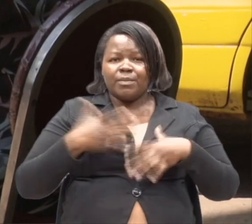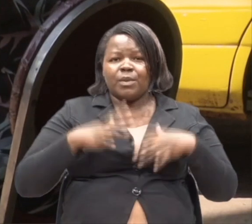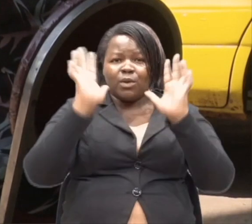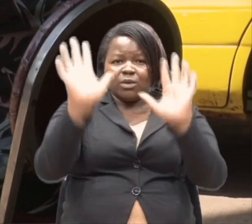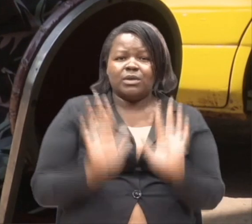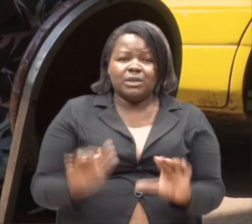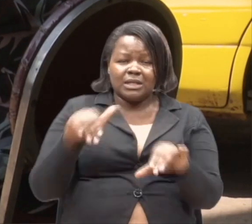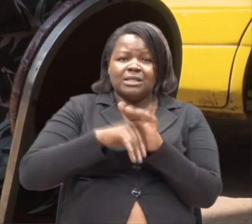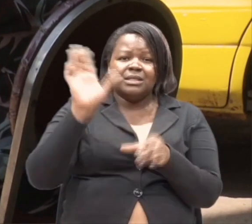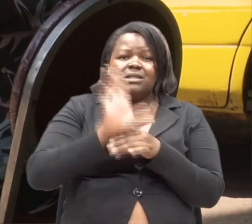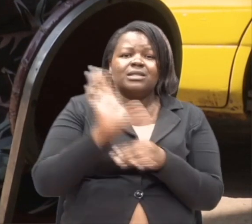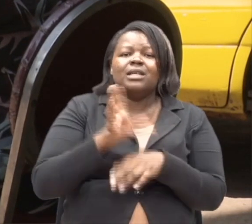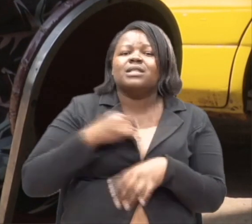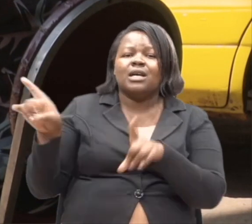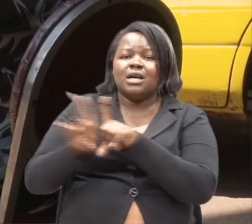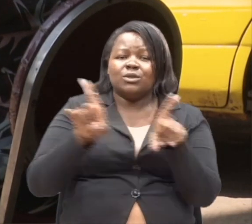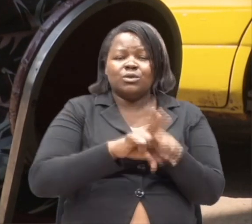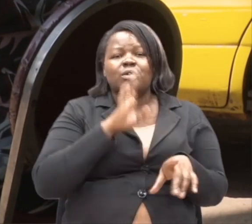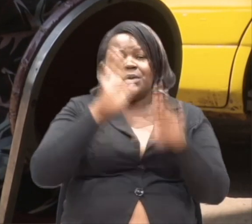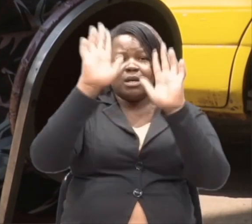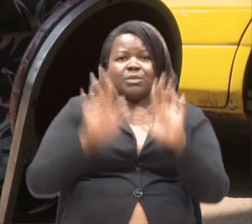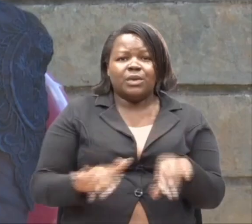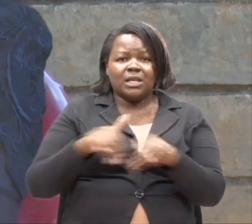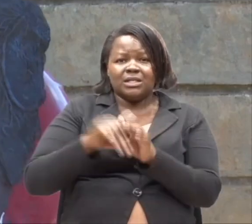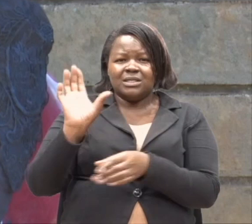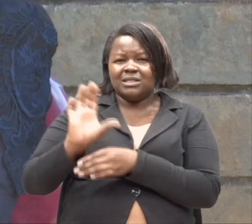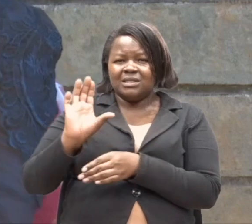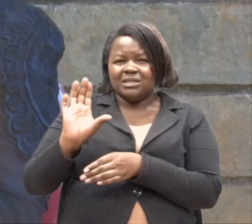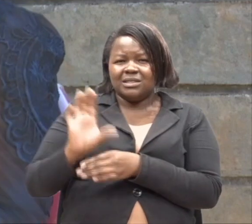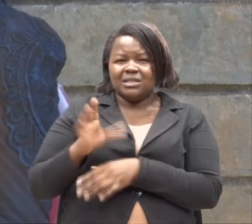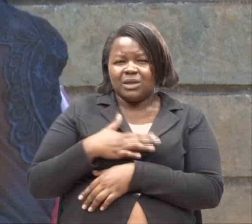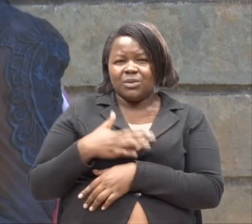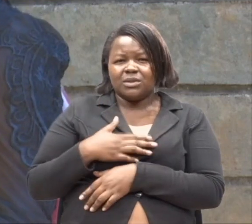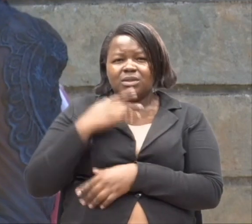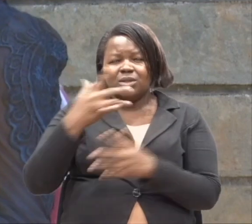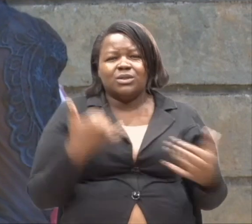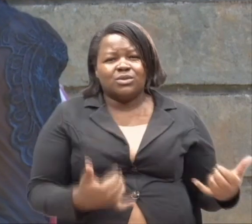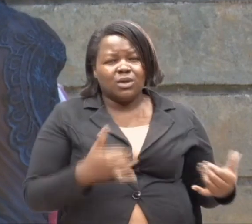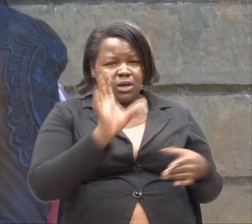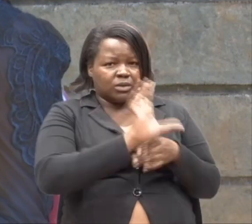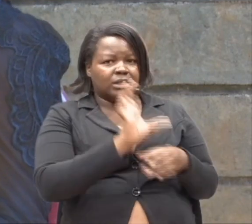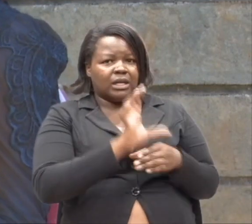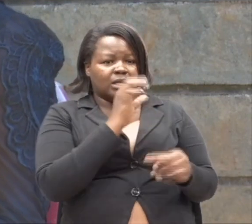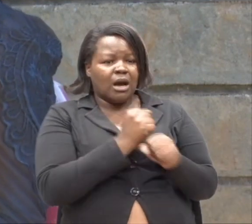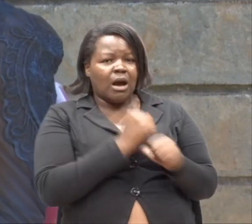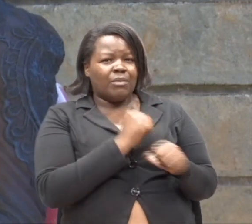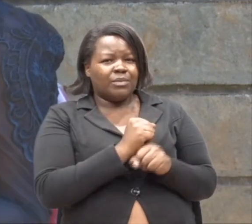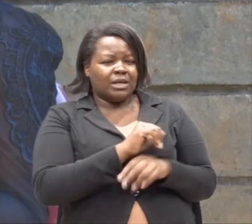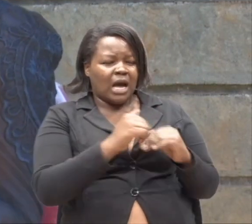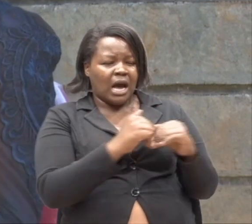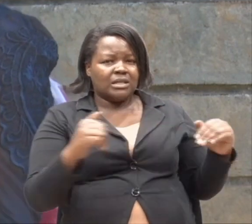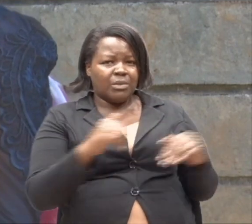katika hilo kanisa na pia maana katika familia zetu. Jee, kanisa zimejenga asemu za kipeke